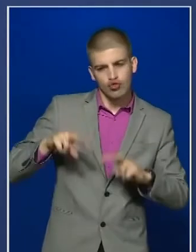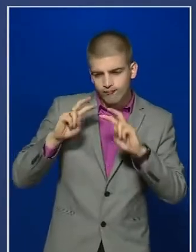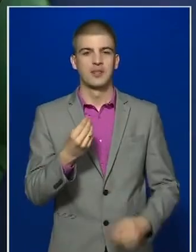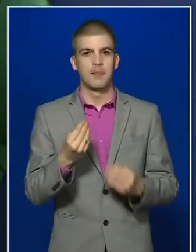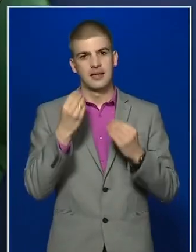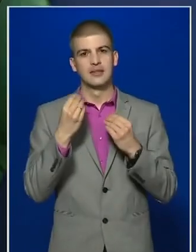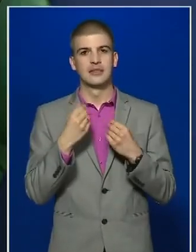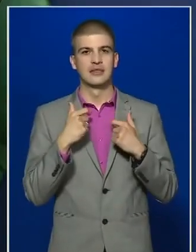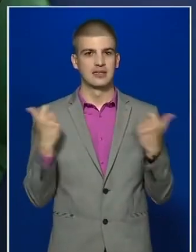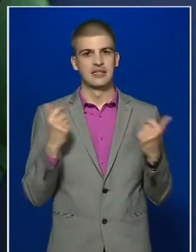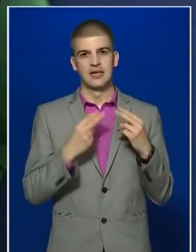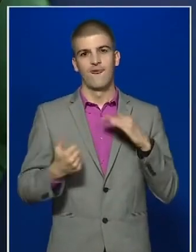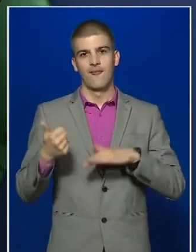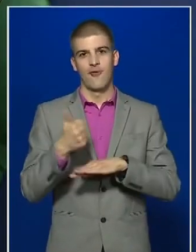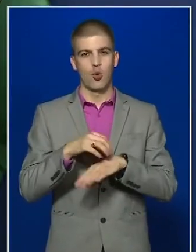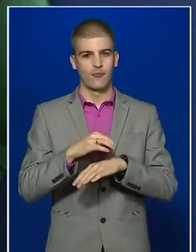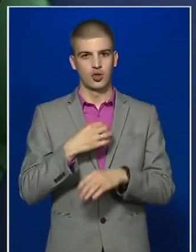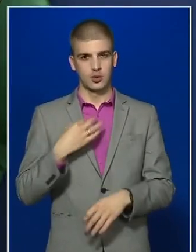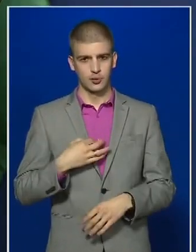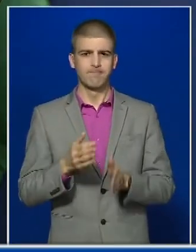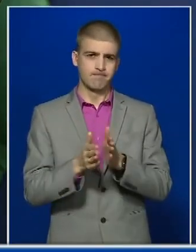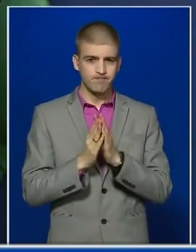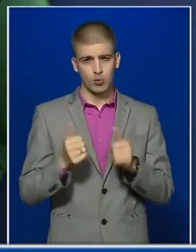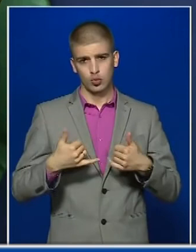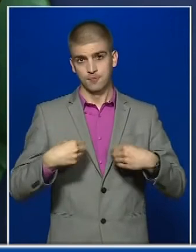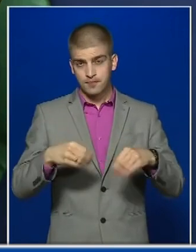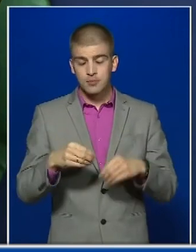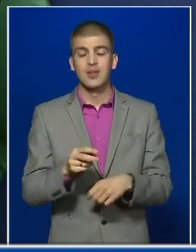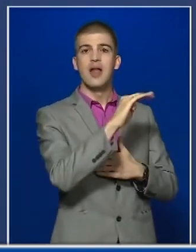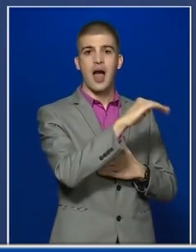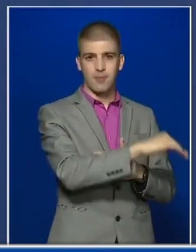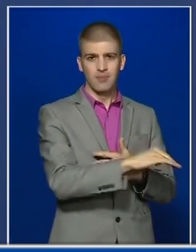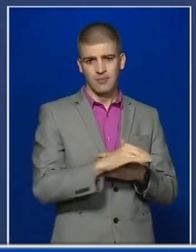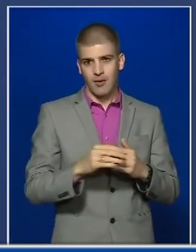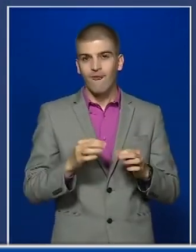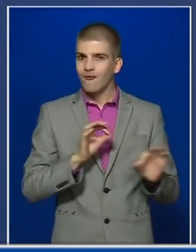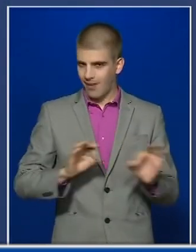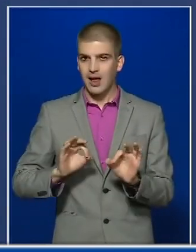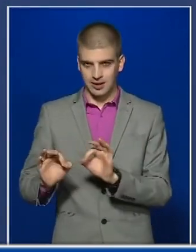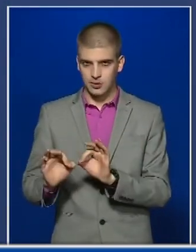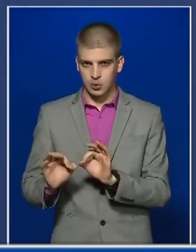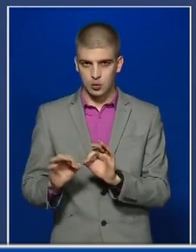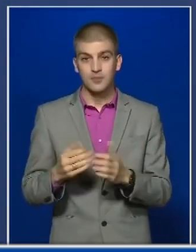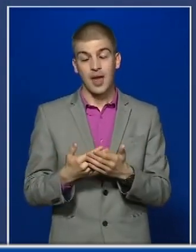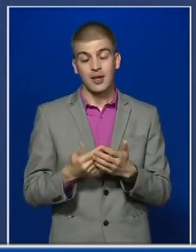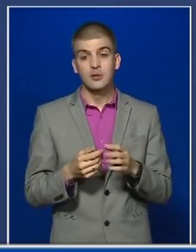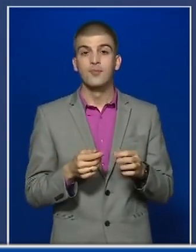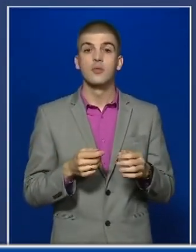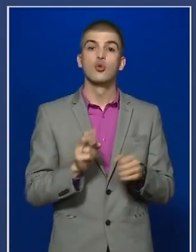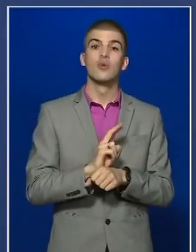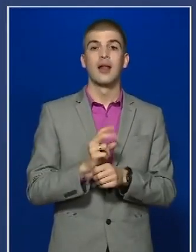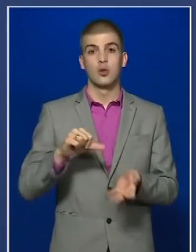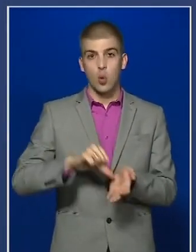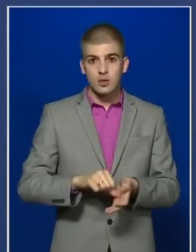elhangzott a különleges jogrend helyébe az egészségügyi válsághelyzet lép. Magyarország felkészül a koronavírus második